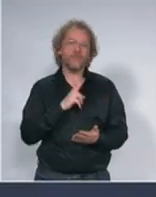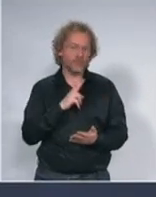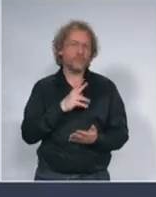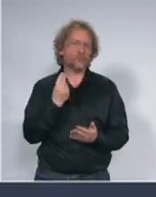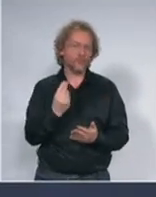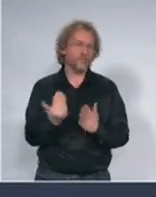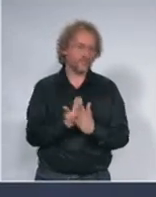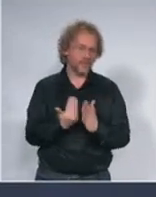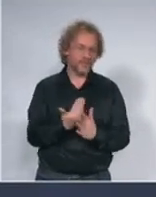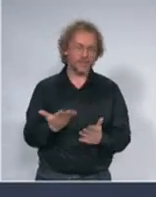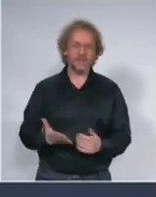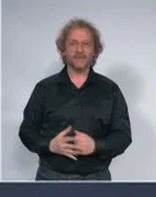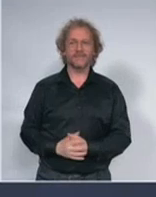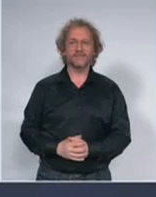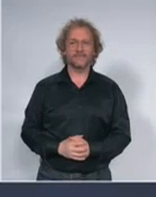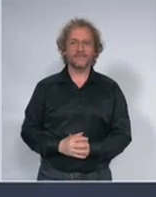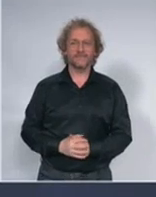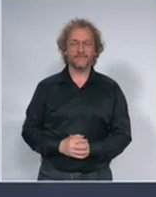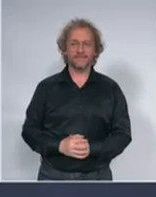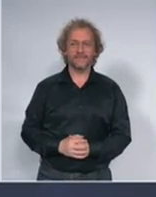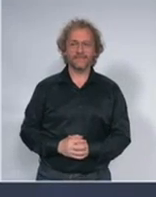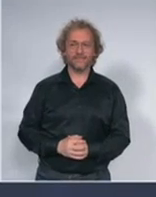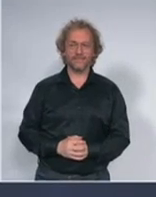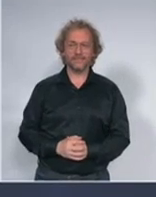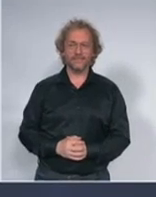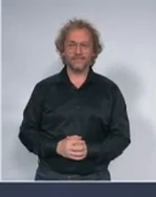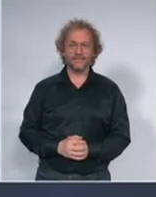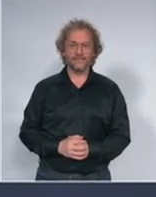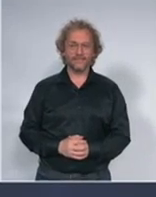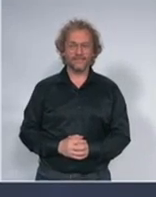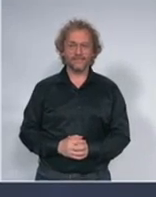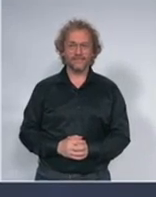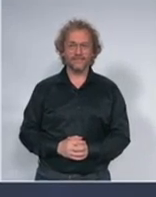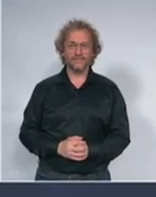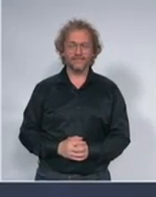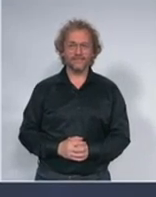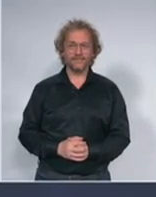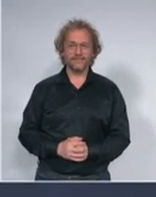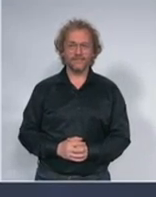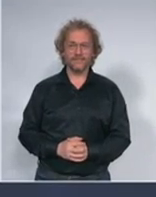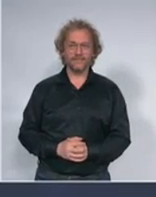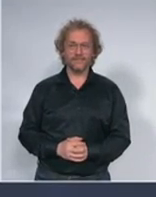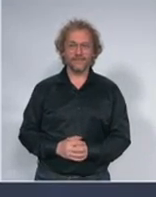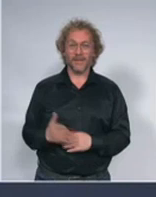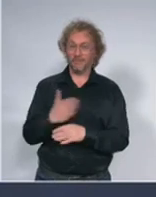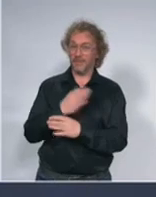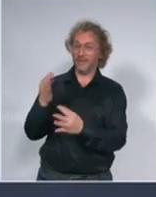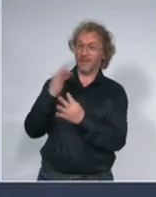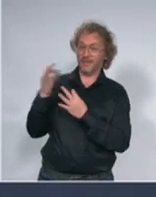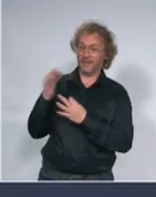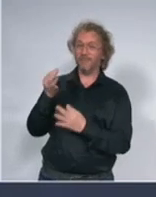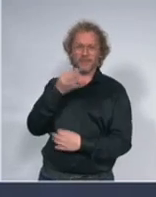nego što vi imate mogućnost za pitanja za naše stručnjake